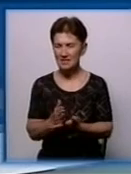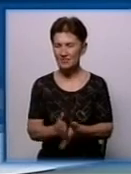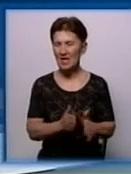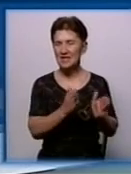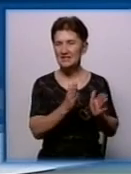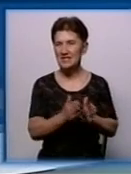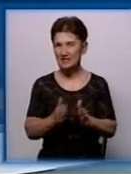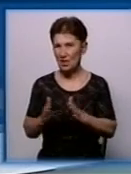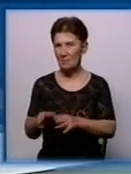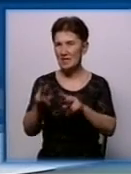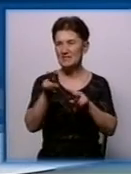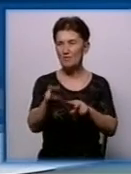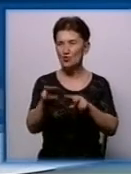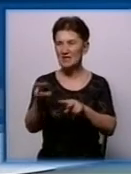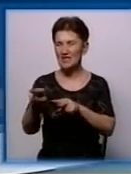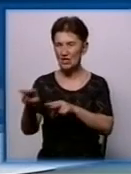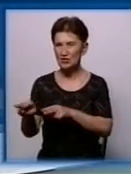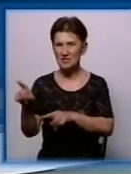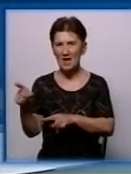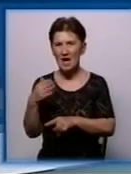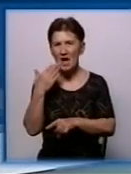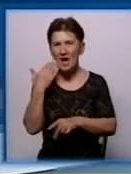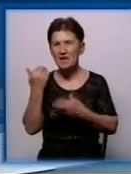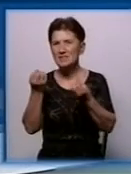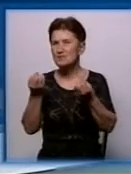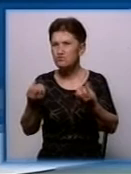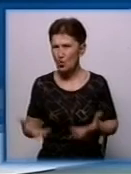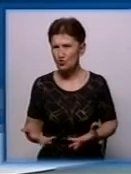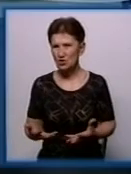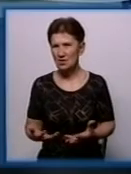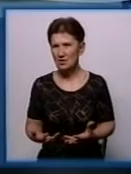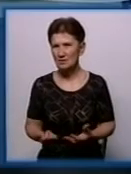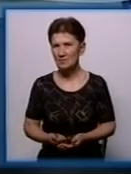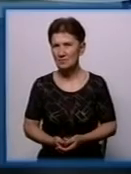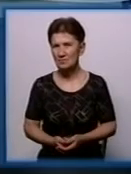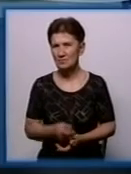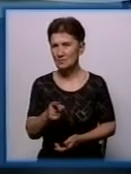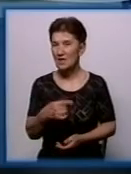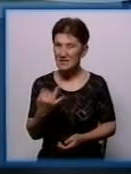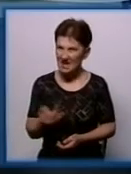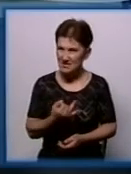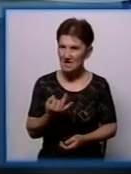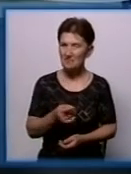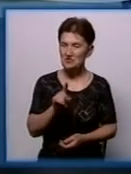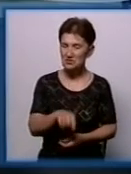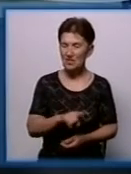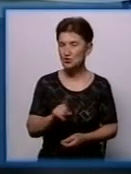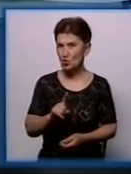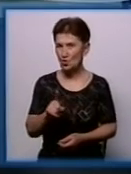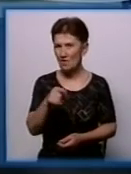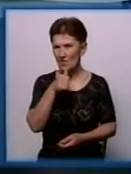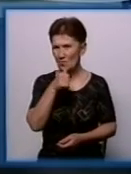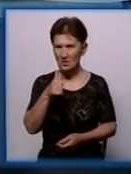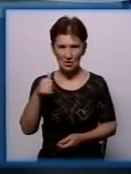набагато спрощує гасіння пожежі, виявлення Найцікавіше те, що от минулого року, чи буду